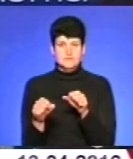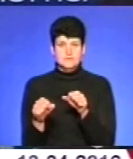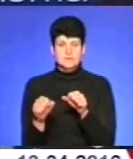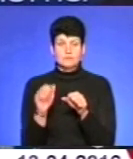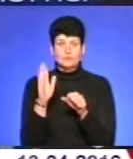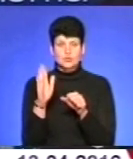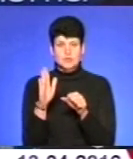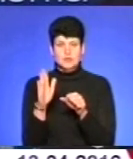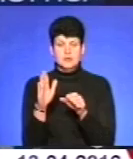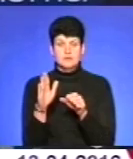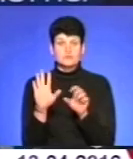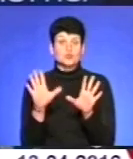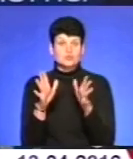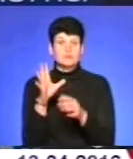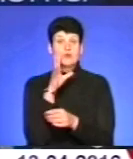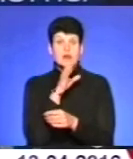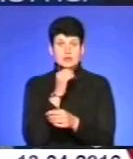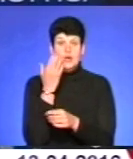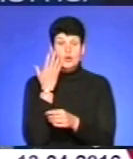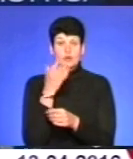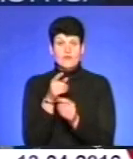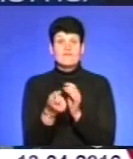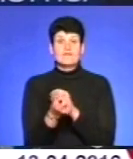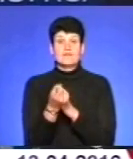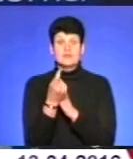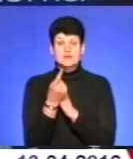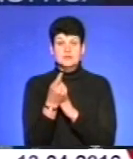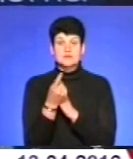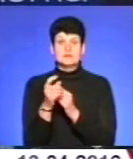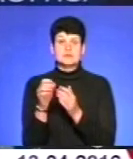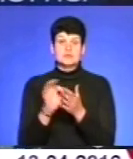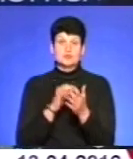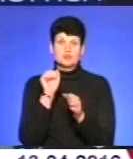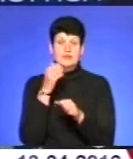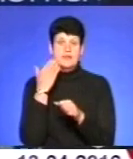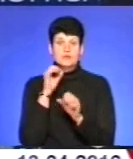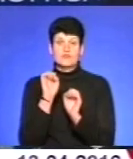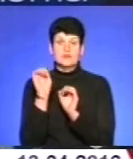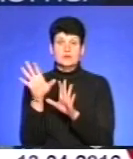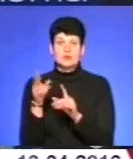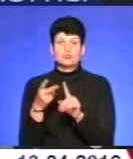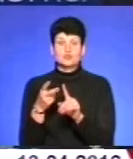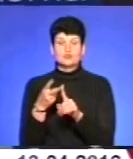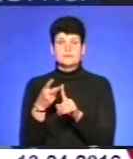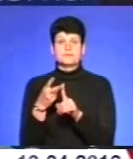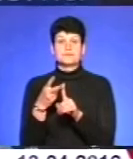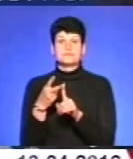об'єктом крадіжки, коли буде його виявлено, треба було б викорнути, першу чергу, і, по-друге, щоб